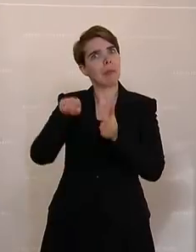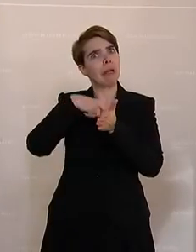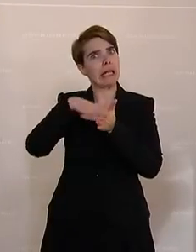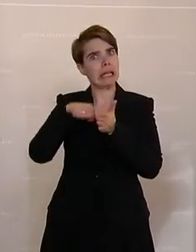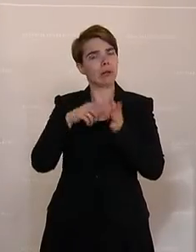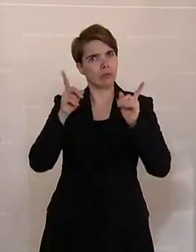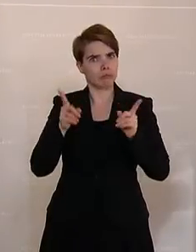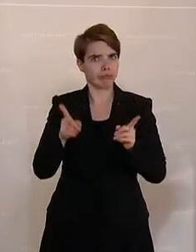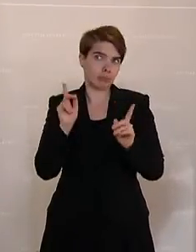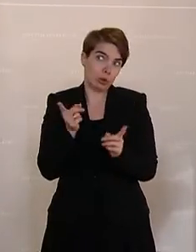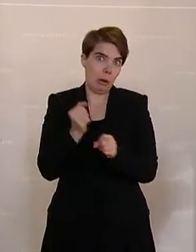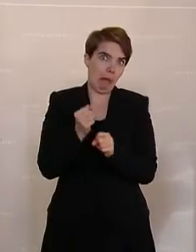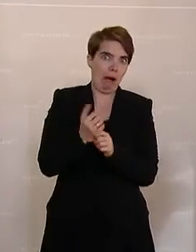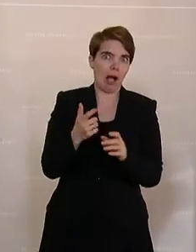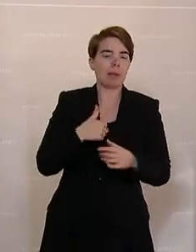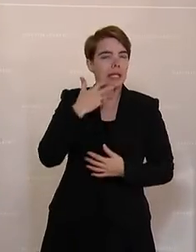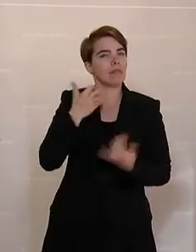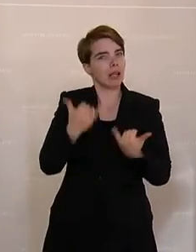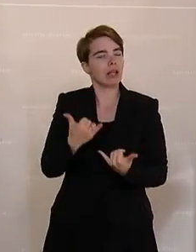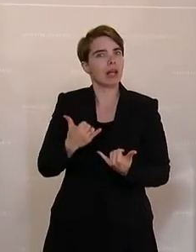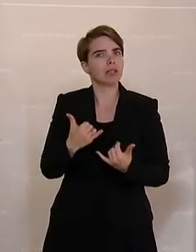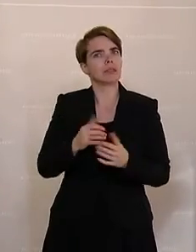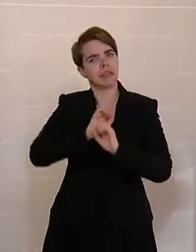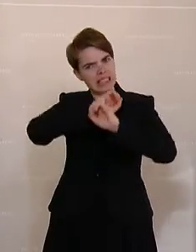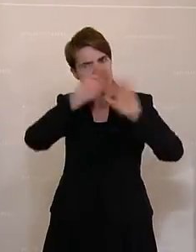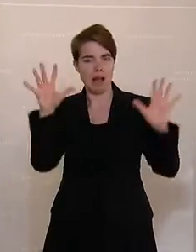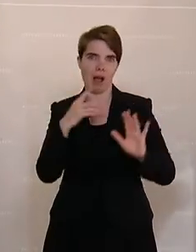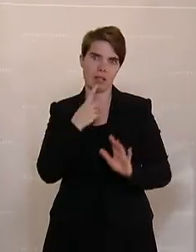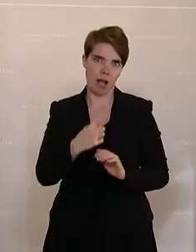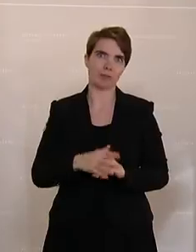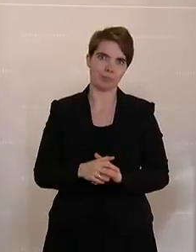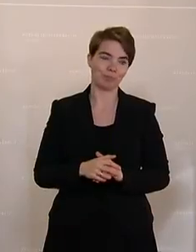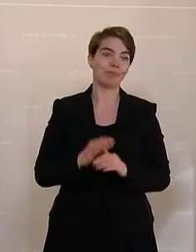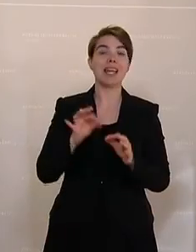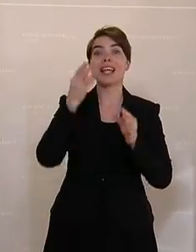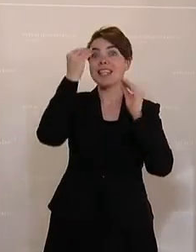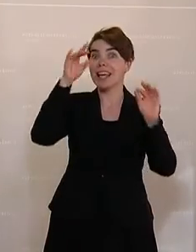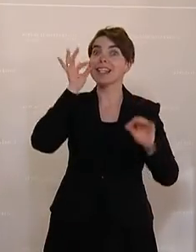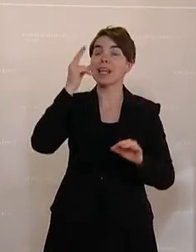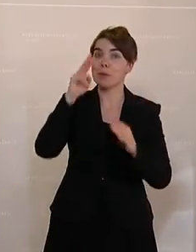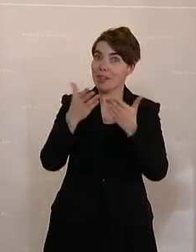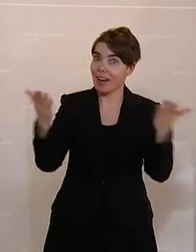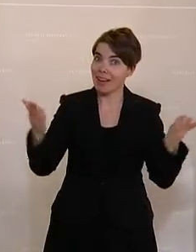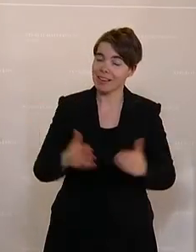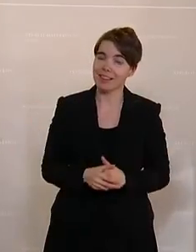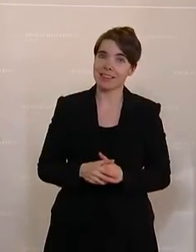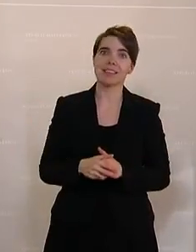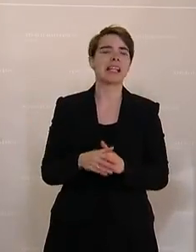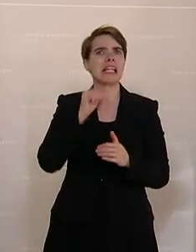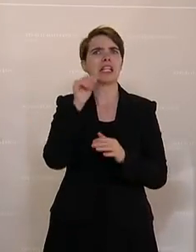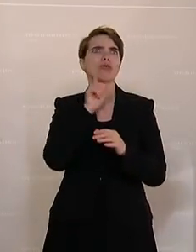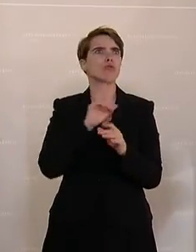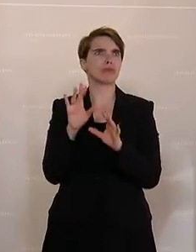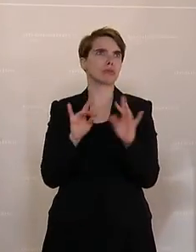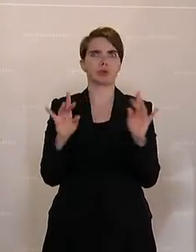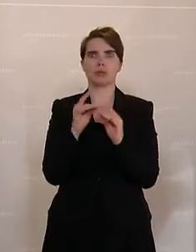Aber das möchte ich hiermit eindeutig so machen. Ja, meine geschätzten Damen und Herren, es geht aber nicht nur um